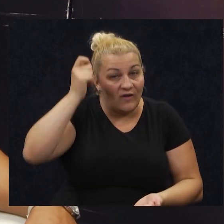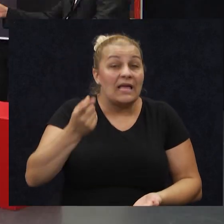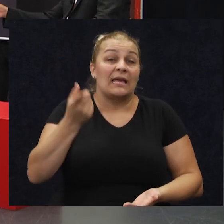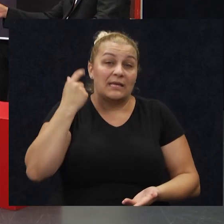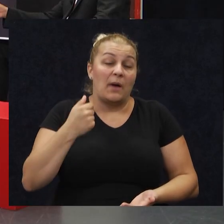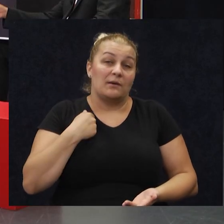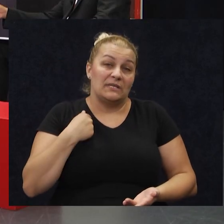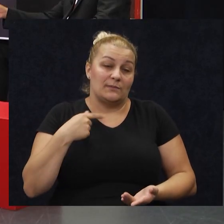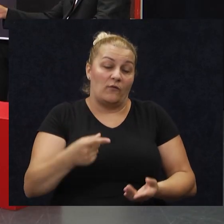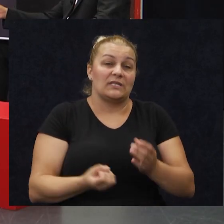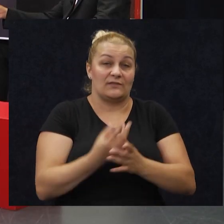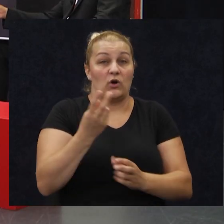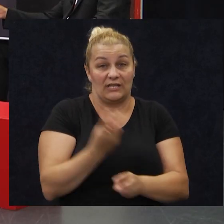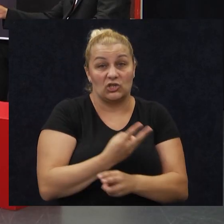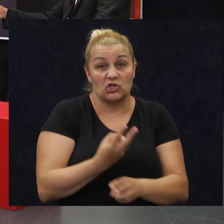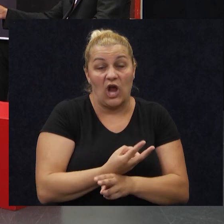ovu državu